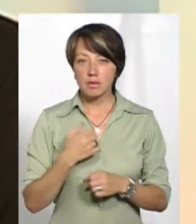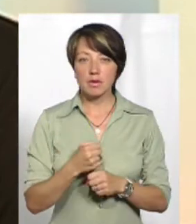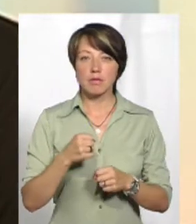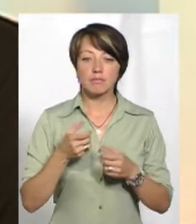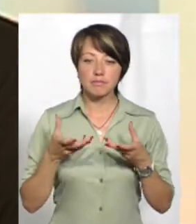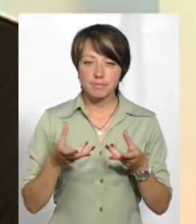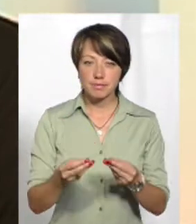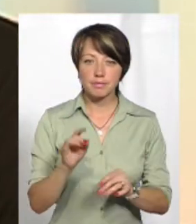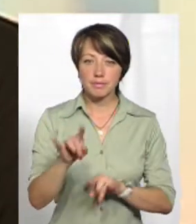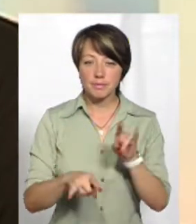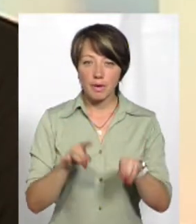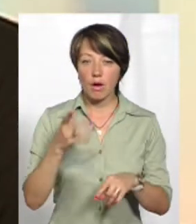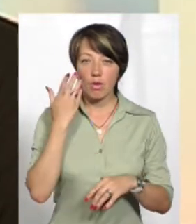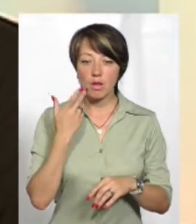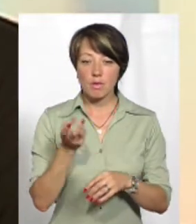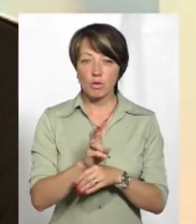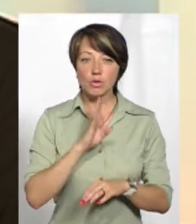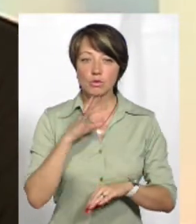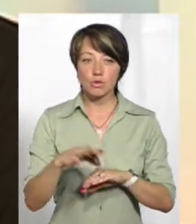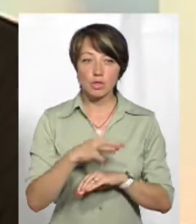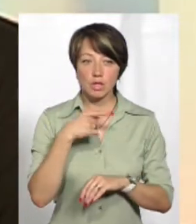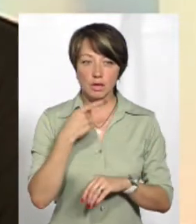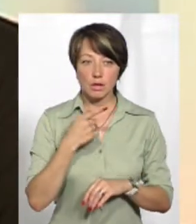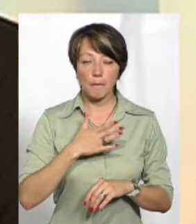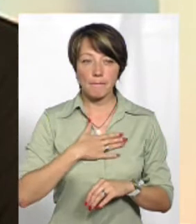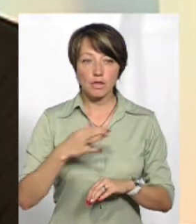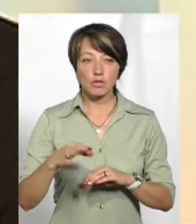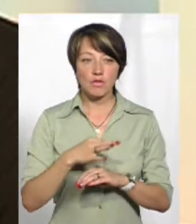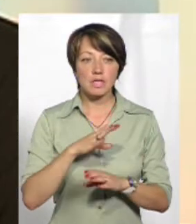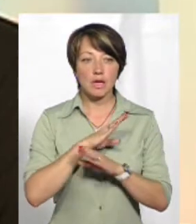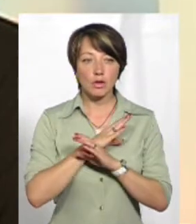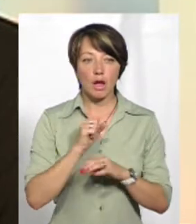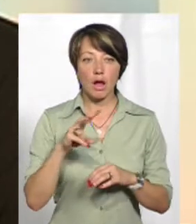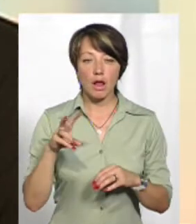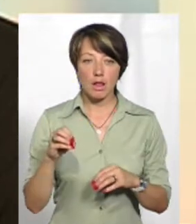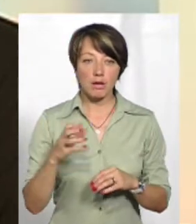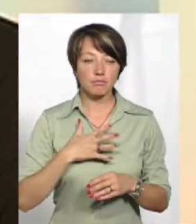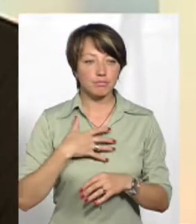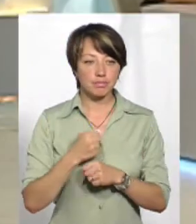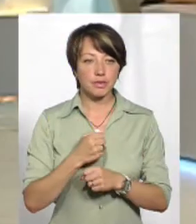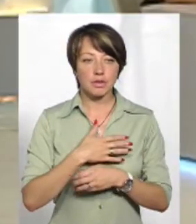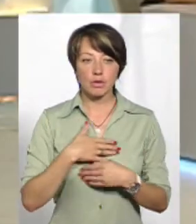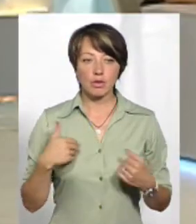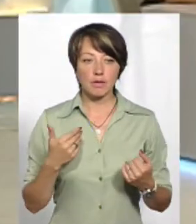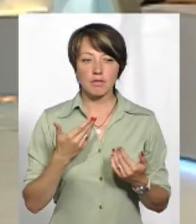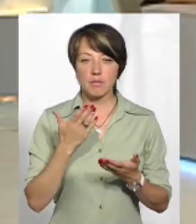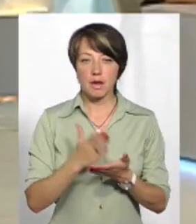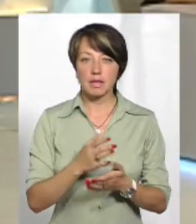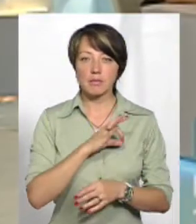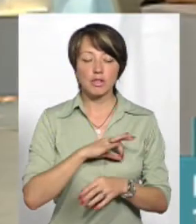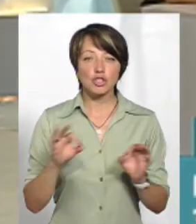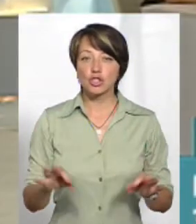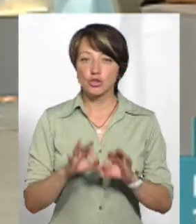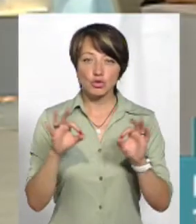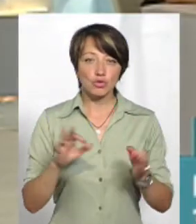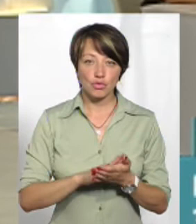переконуємо, тому що, коли приходить дружина і каже, мій чоловік загинув, але він принципово не хотів мати пільги, тут вже